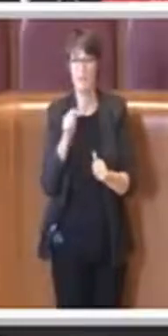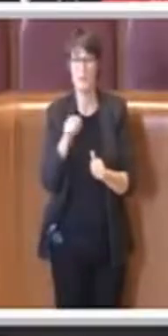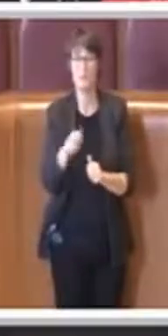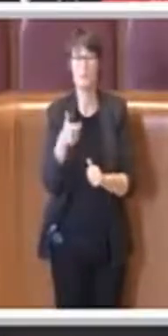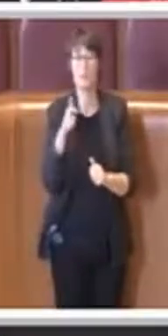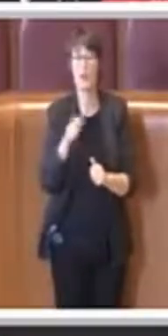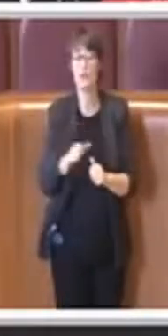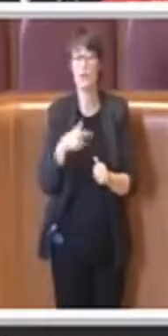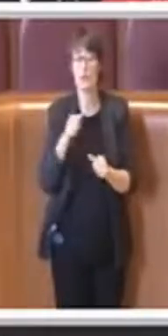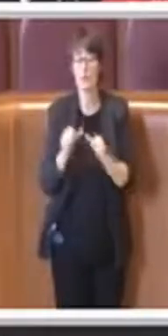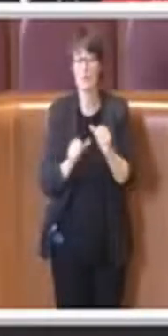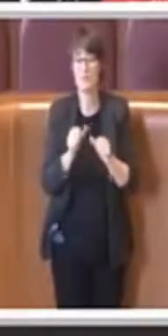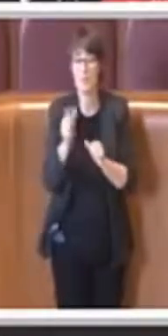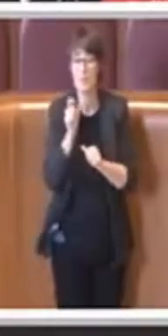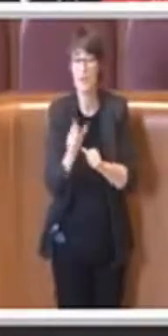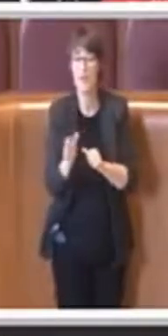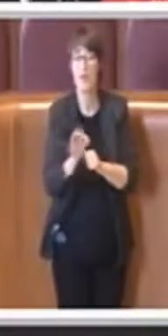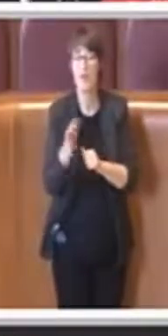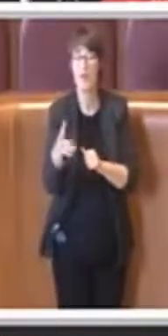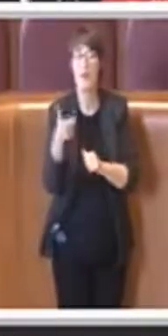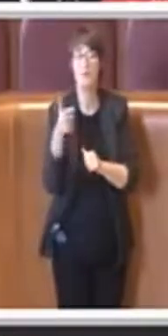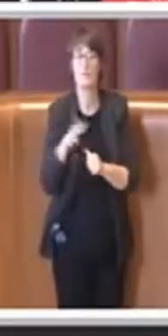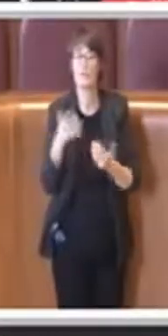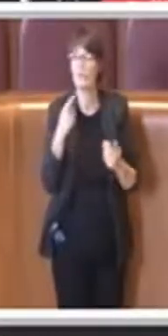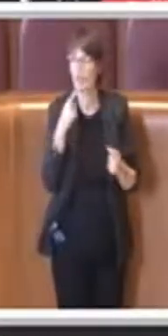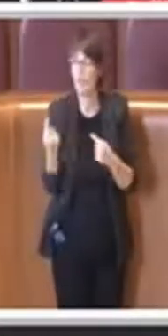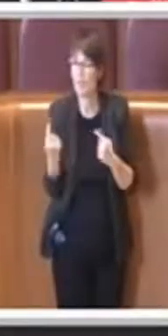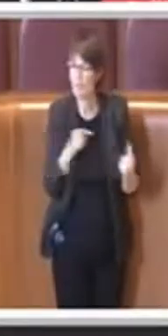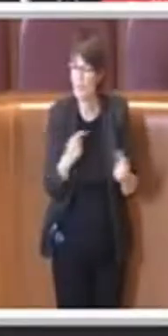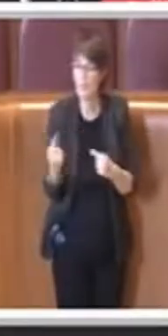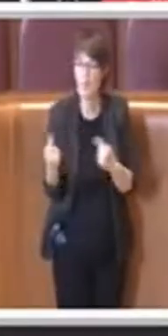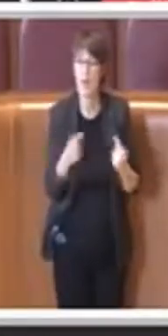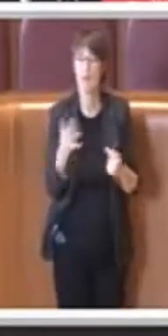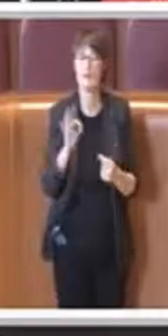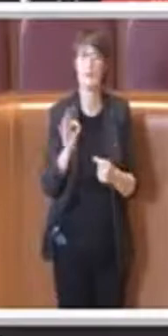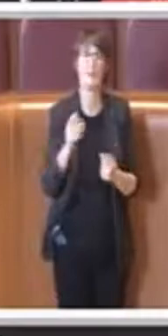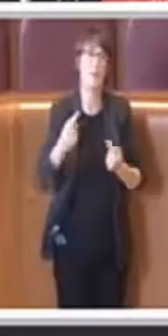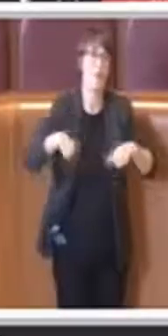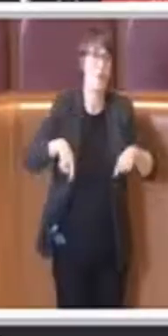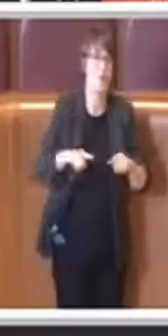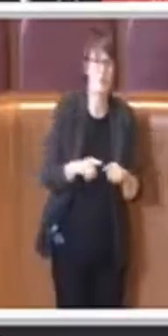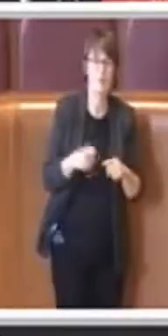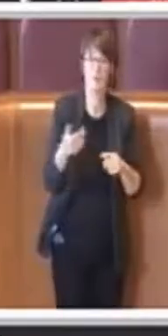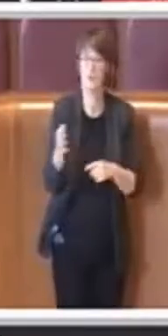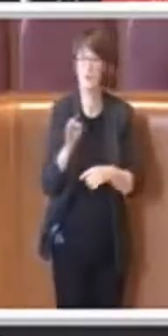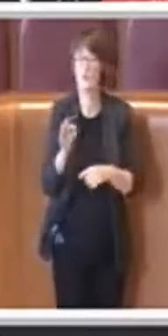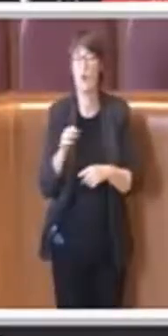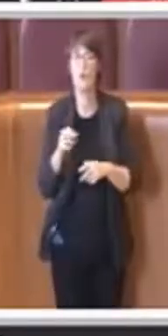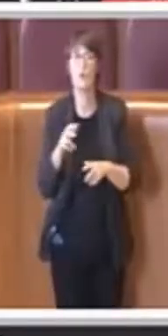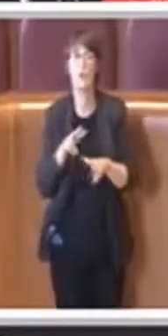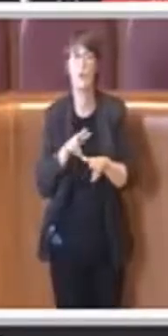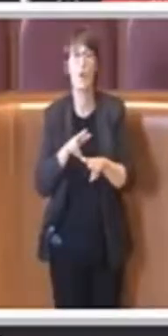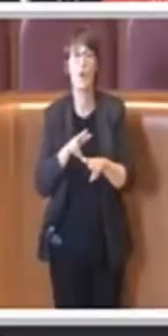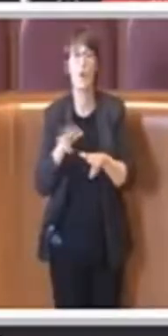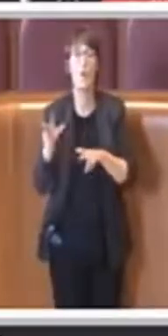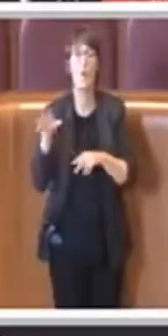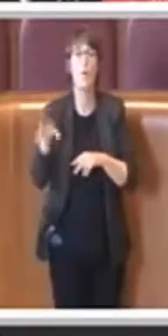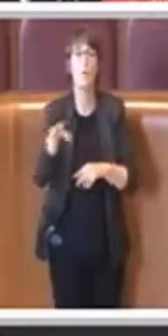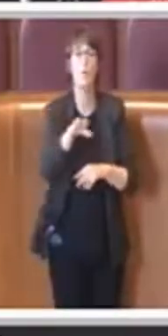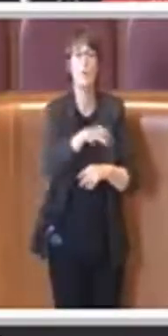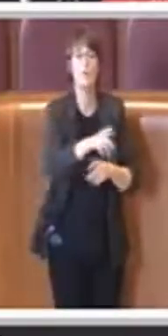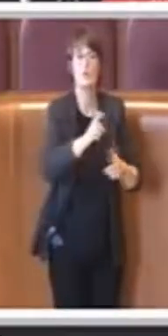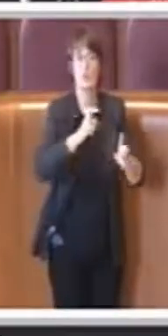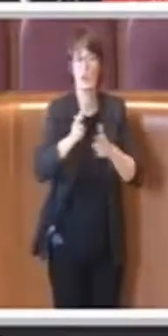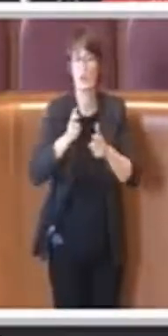stati e degli esami nel municipio delle commissioni, quindi poi alla fine anche sulla base di